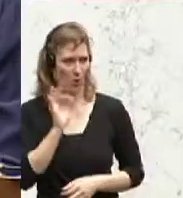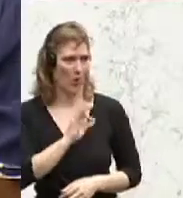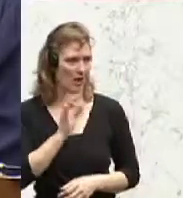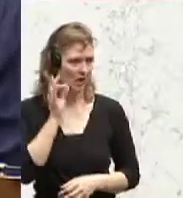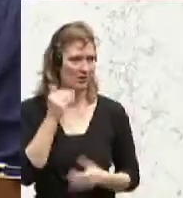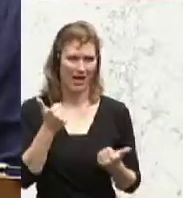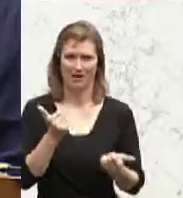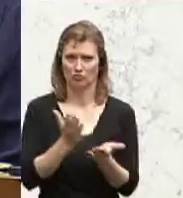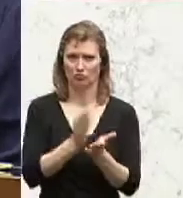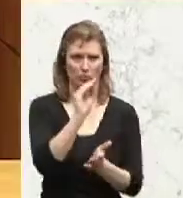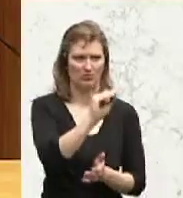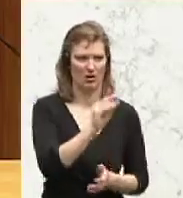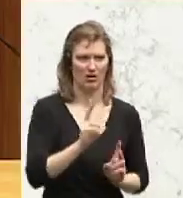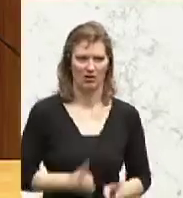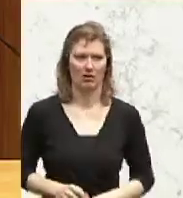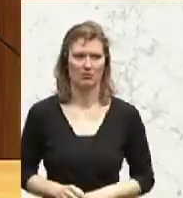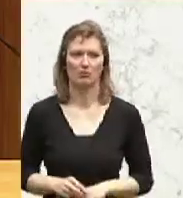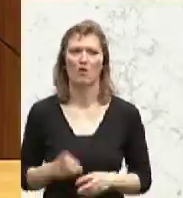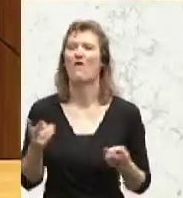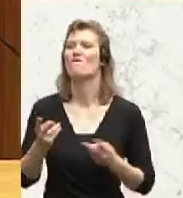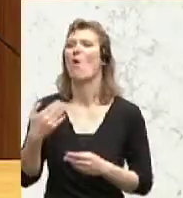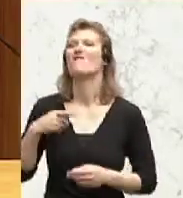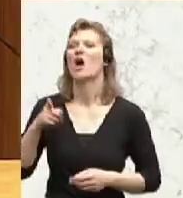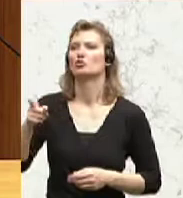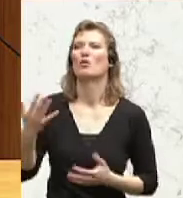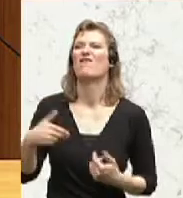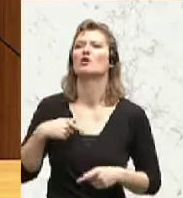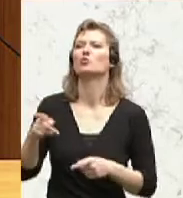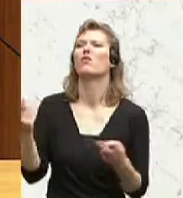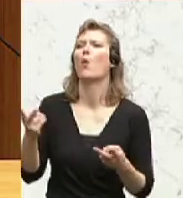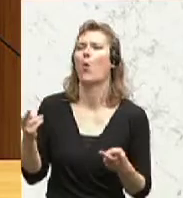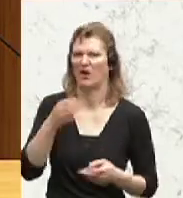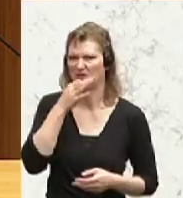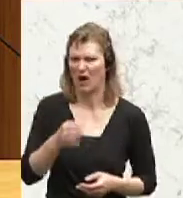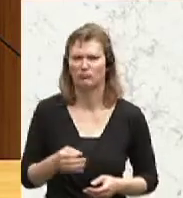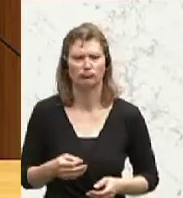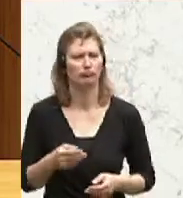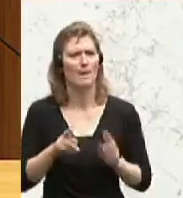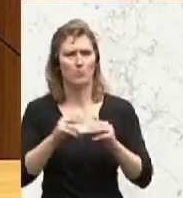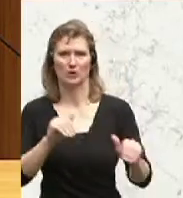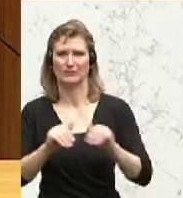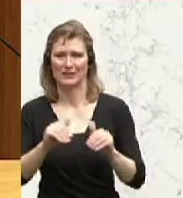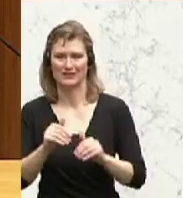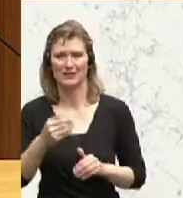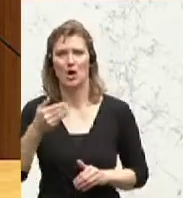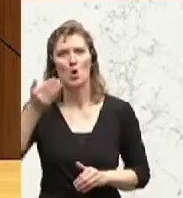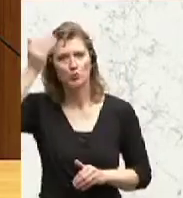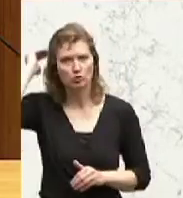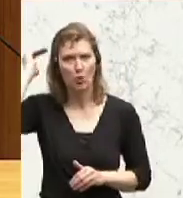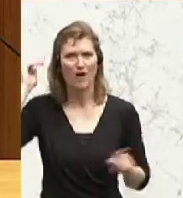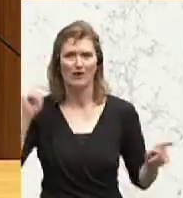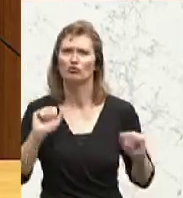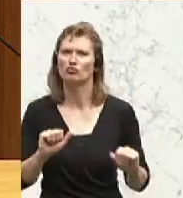sagen, weil Sie gesagt haben, wo waren Sie? Der Herr Bundesminister Hunstorfer hat im Ausschuss mehrfach die